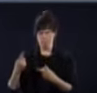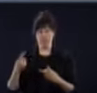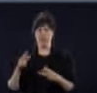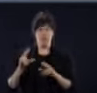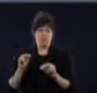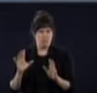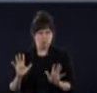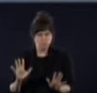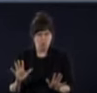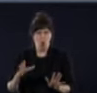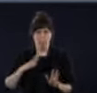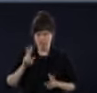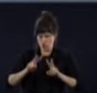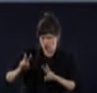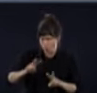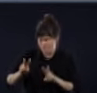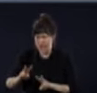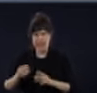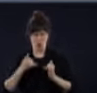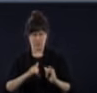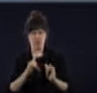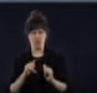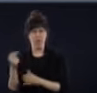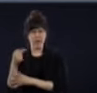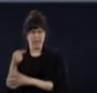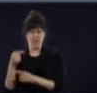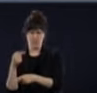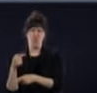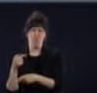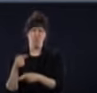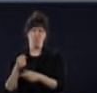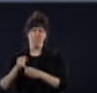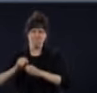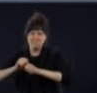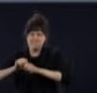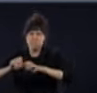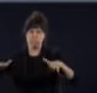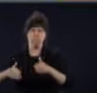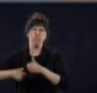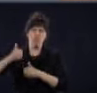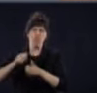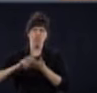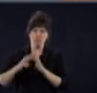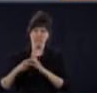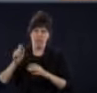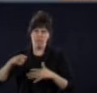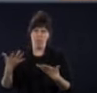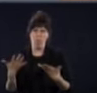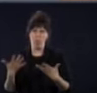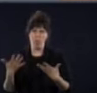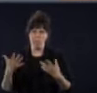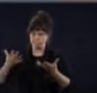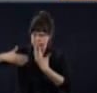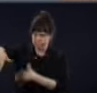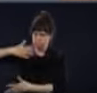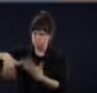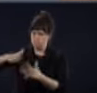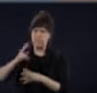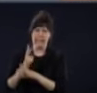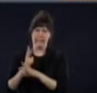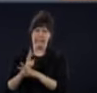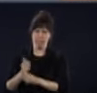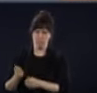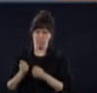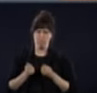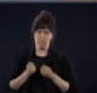maintient, par contre, ceux de Gatineau, parce que là, il y a un fort volume, et il y avait quand même une préoccupation, compte tenu de la situation à l'Ontario, donc